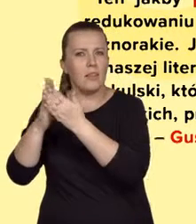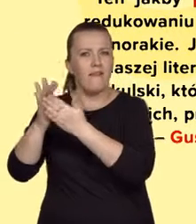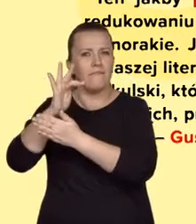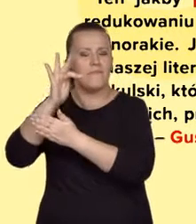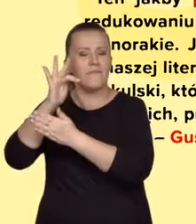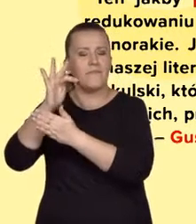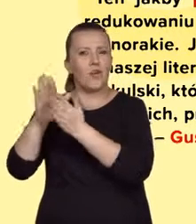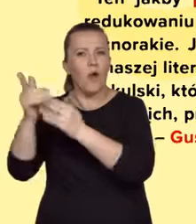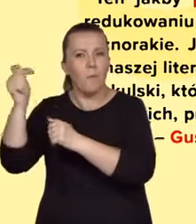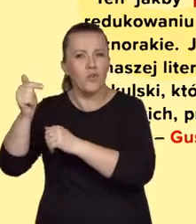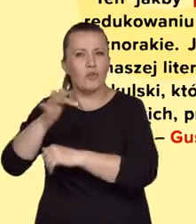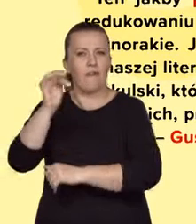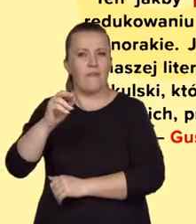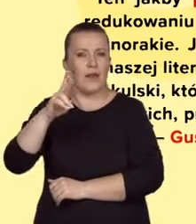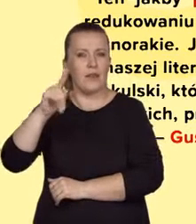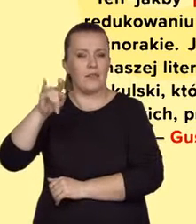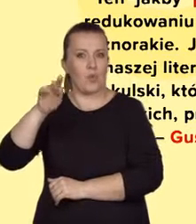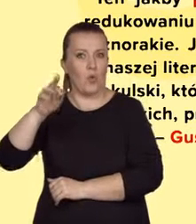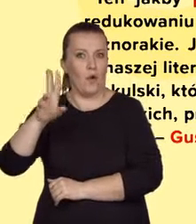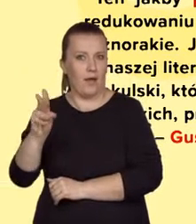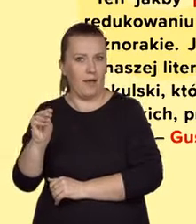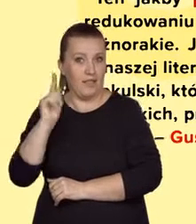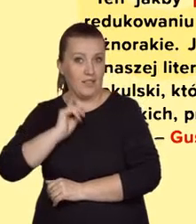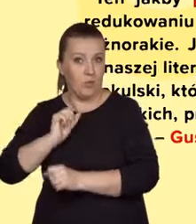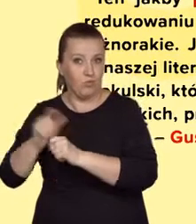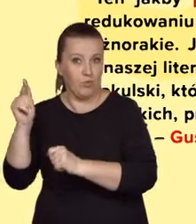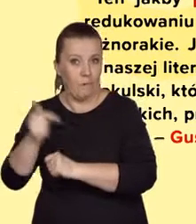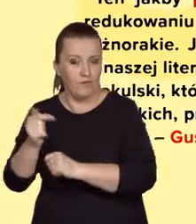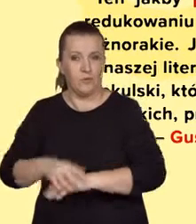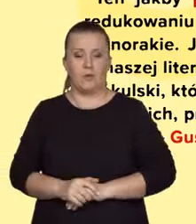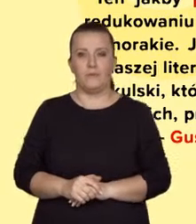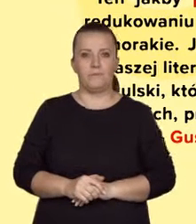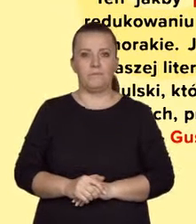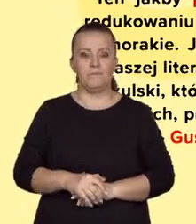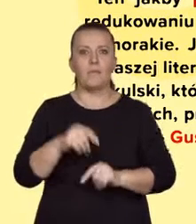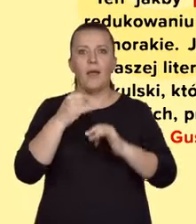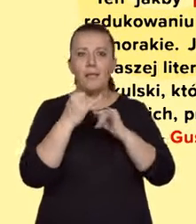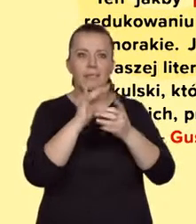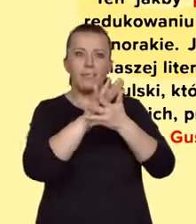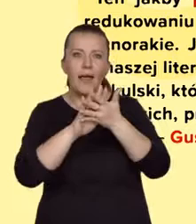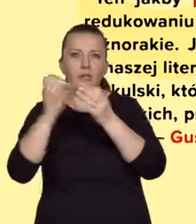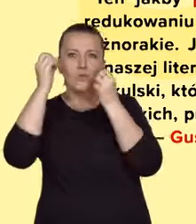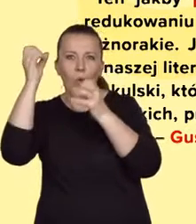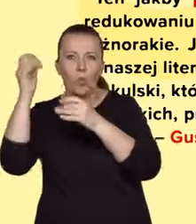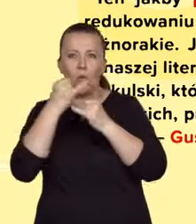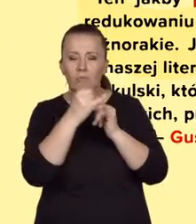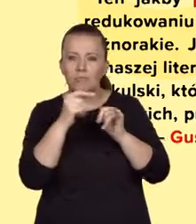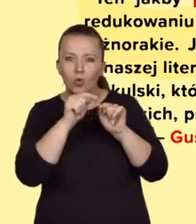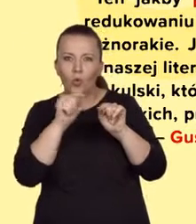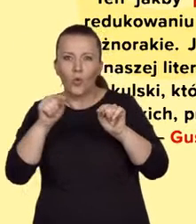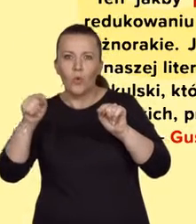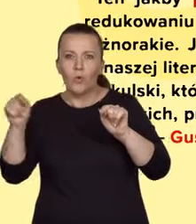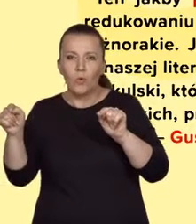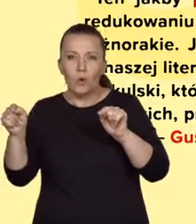lektura obowiązkowa. Ferdy Durke jest lekturą dla Ciebie obowiązkową. Te inne teksty kultury, do których odwołuje się